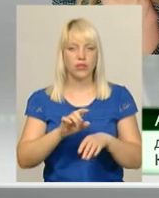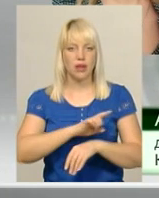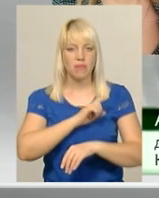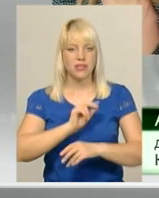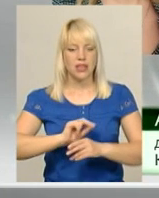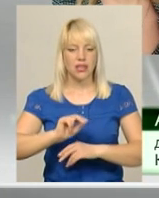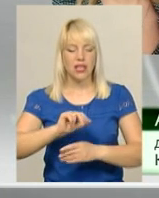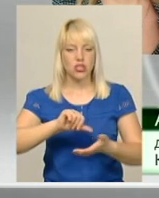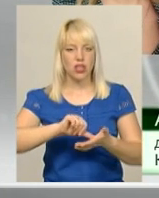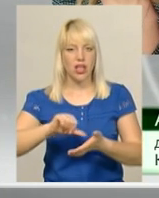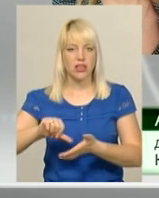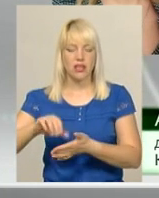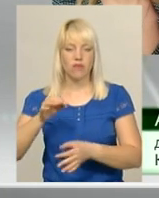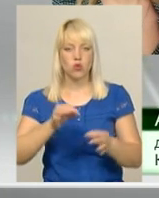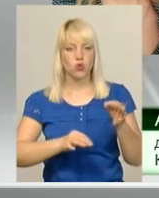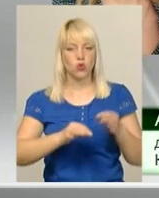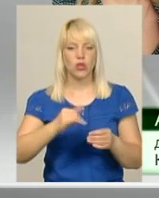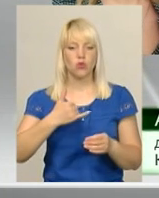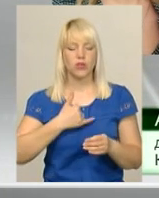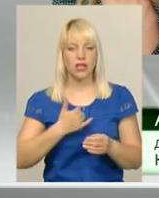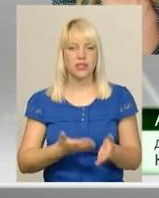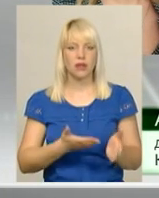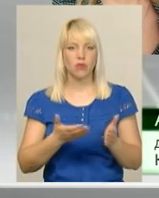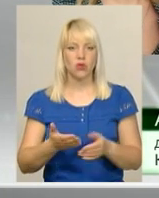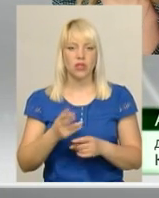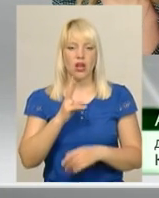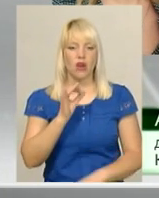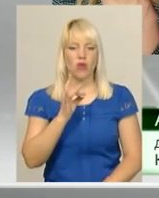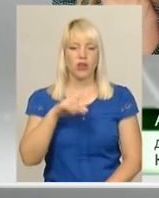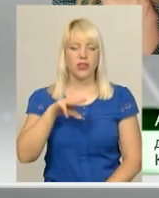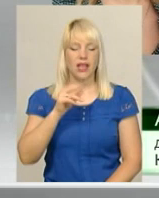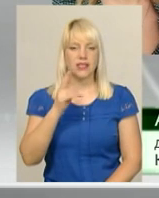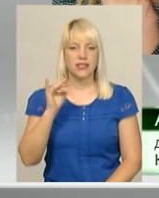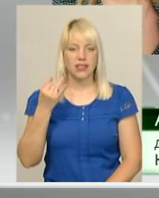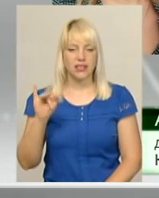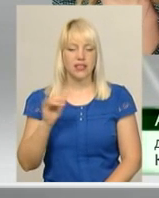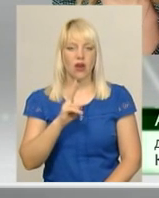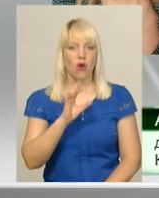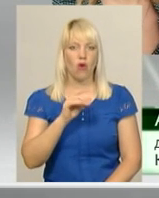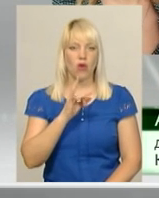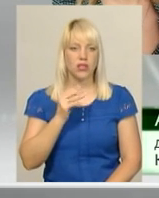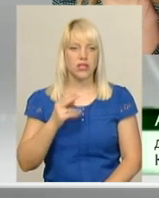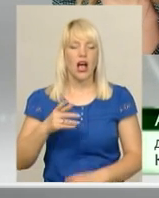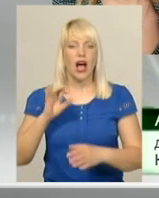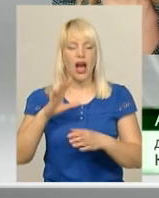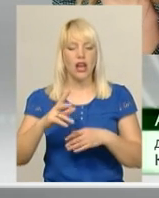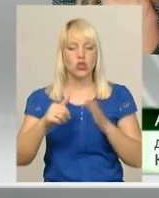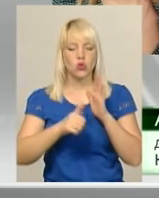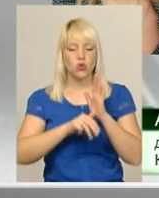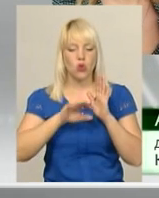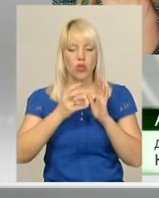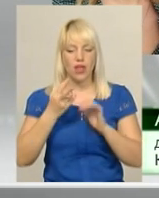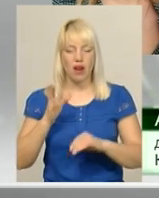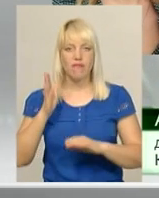журі. У складі членів журі у нас Сергій Костецький та Євгеній Кот. А вже 6 травня